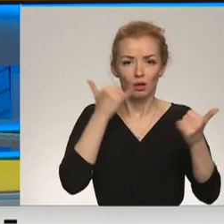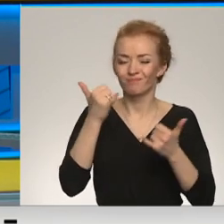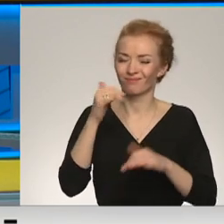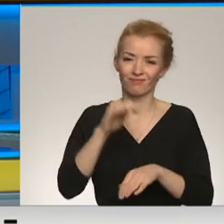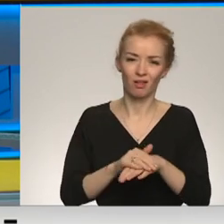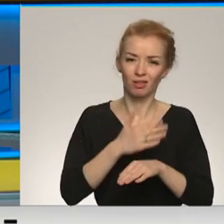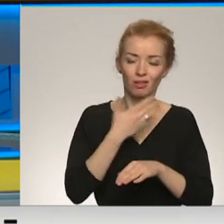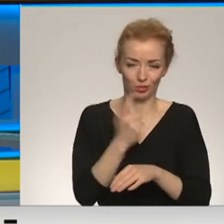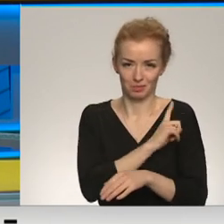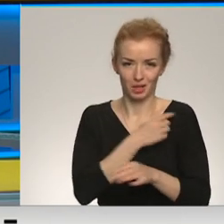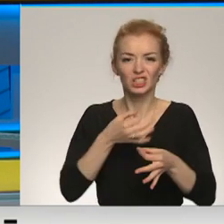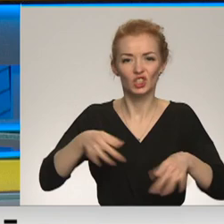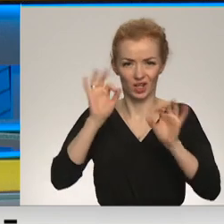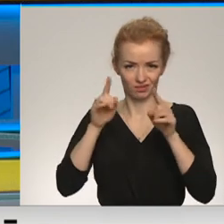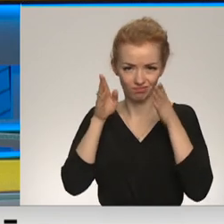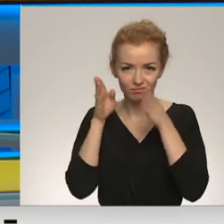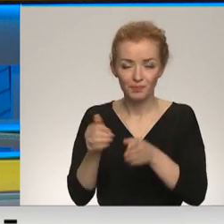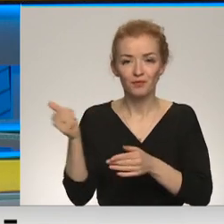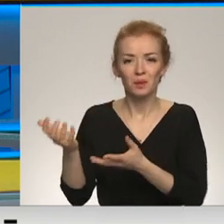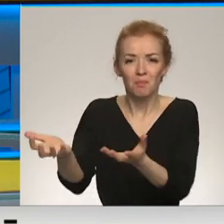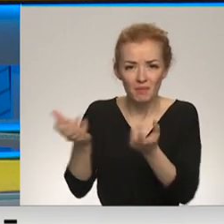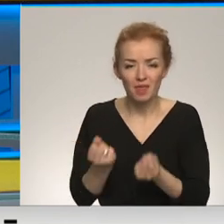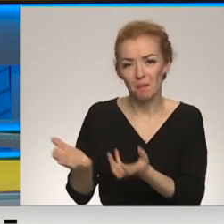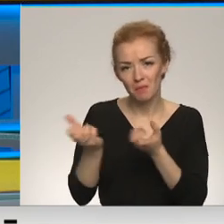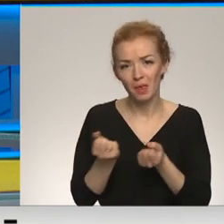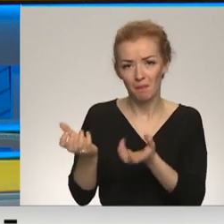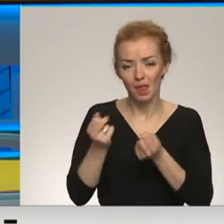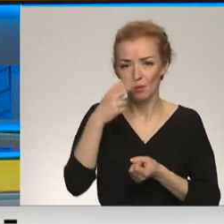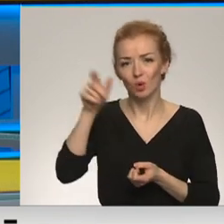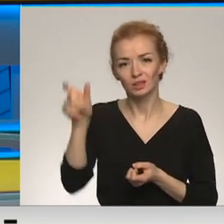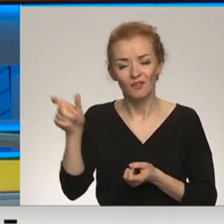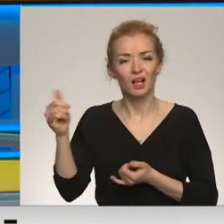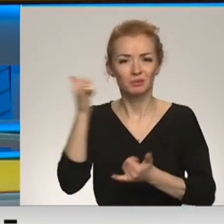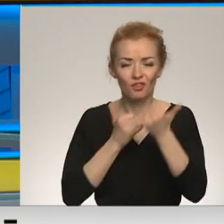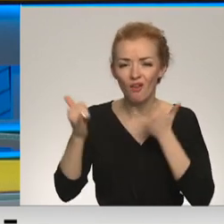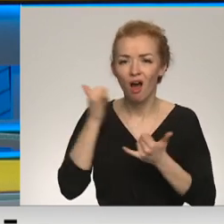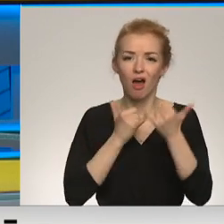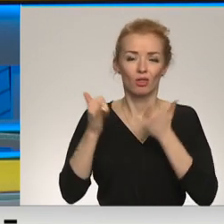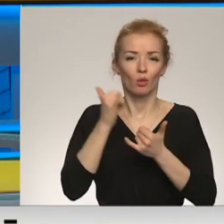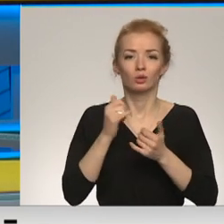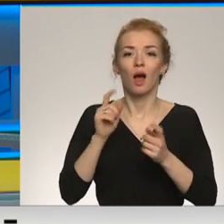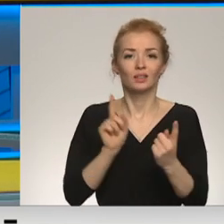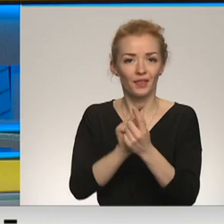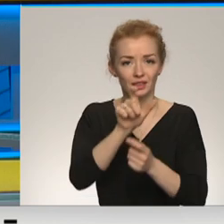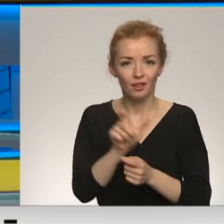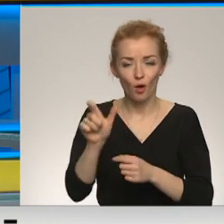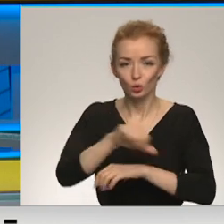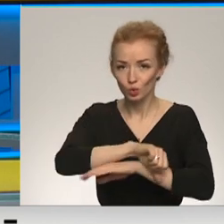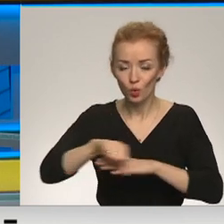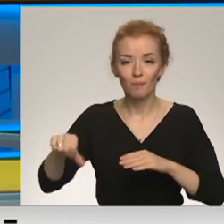citu uzdevumu. Pašlaik viņi nodarbojas ar to, ka viņi pieņem no cilvēkiem gan zvanus, gan uz robežas sātiek cilvēkus.